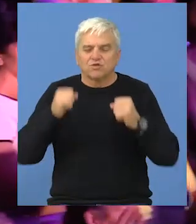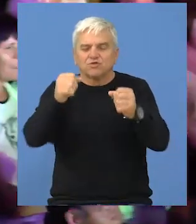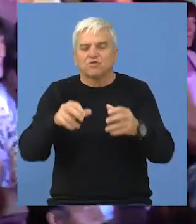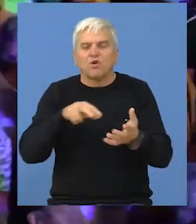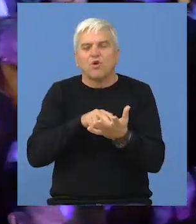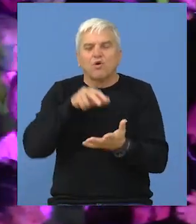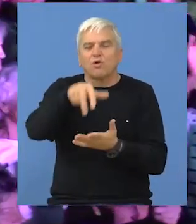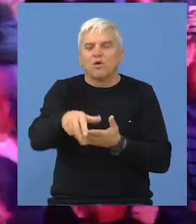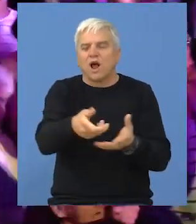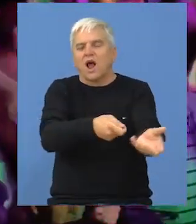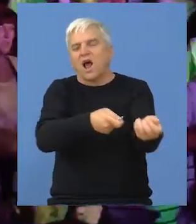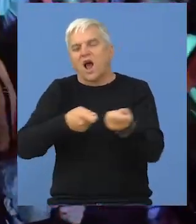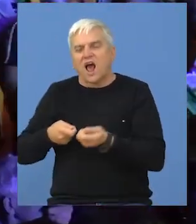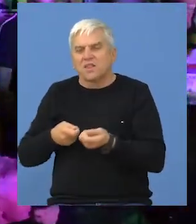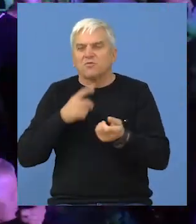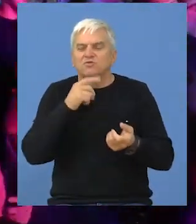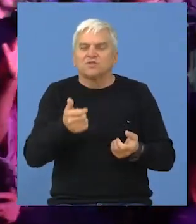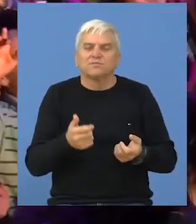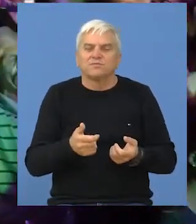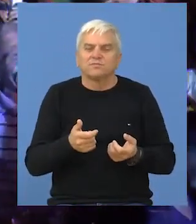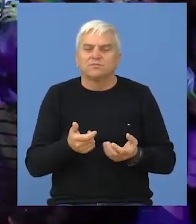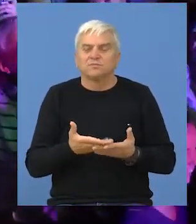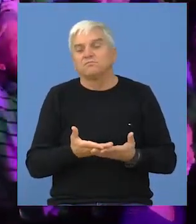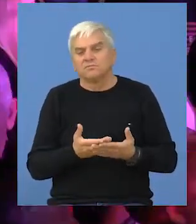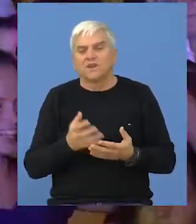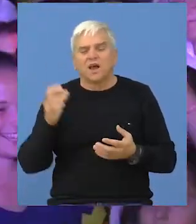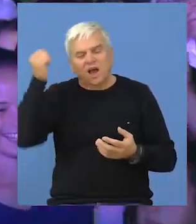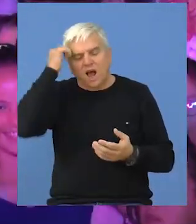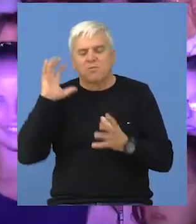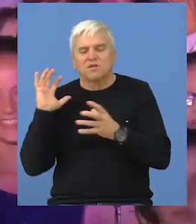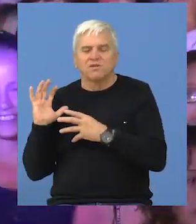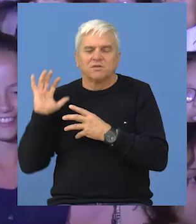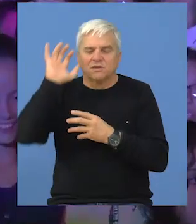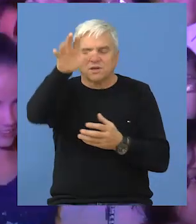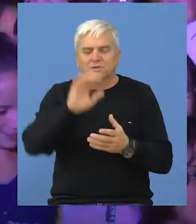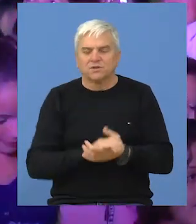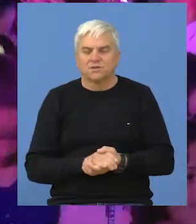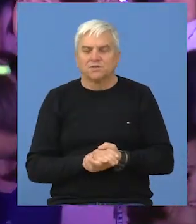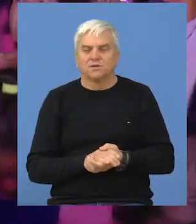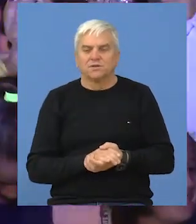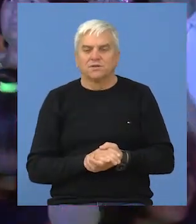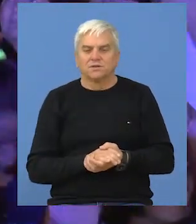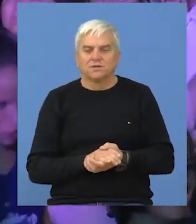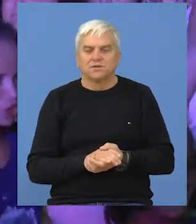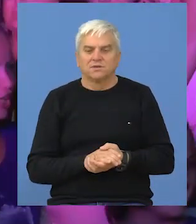udalj, nadvlačenje konopca i bacanje kamena sa ramena.